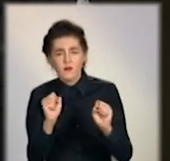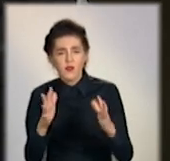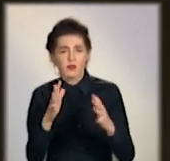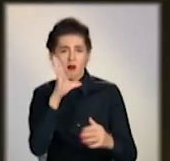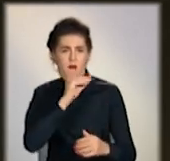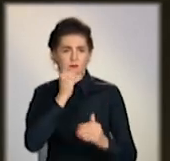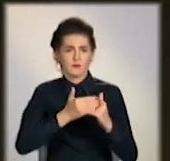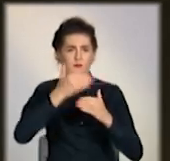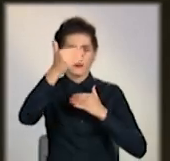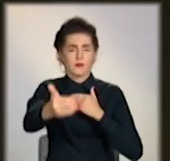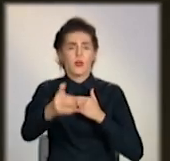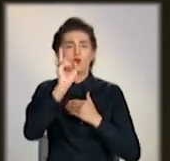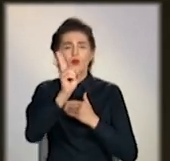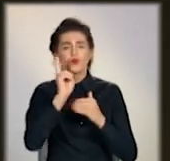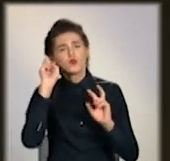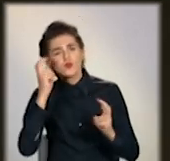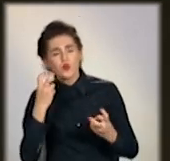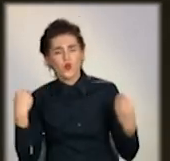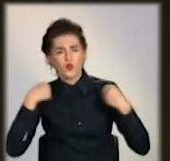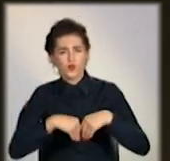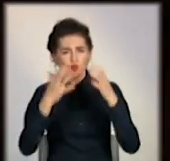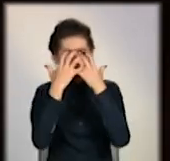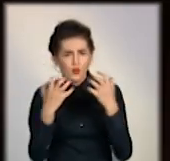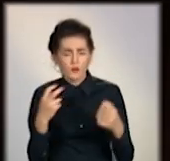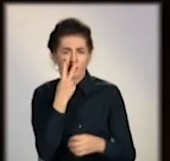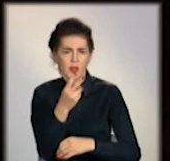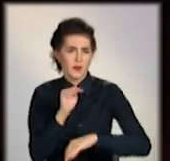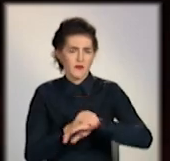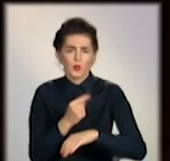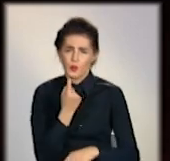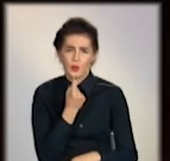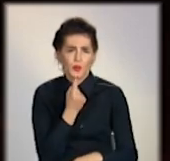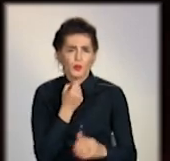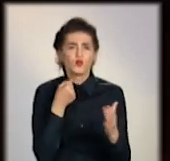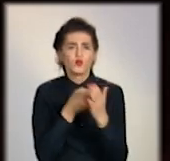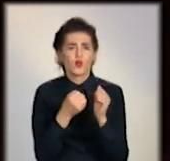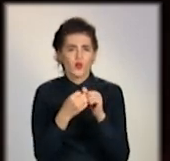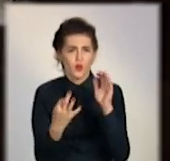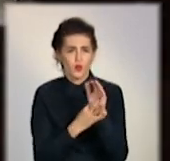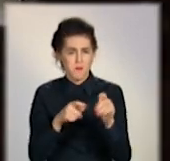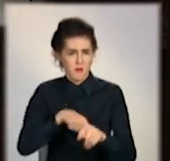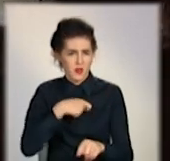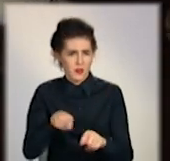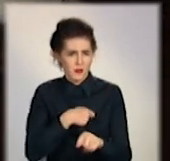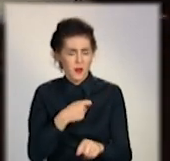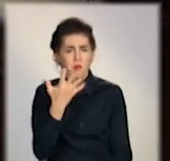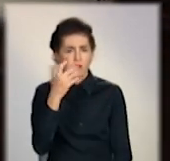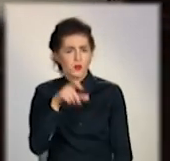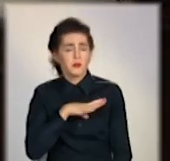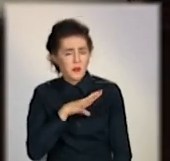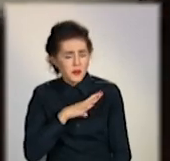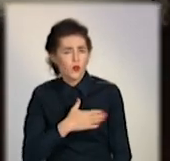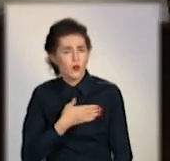півсотні метрів. А тих, хто носить чорний одяг, важко розглядіти і за 18 метрів. П'ять пішоходів загинуло, та ще